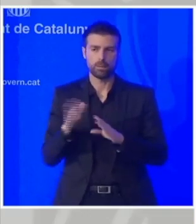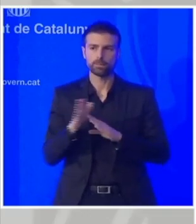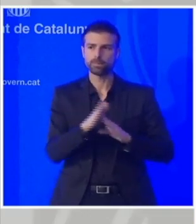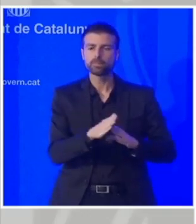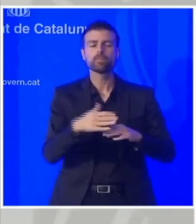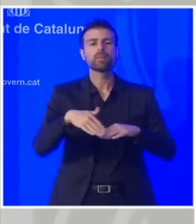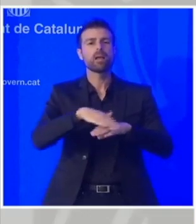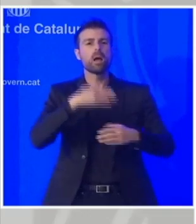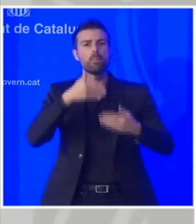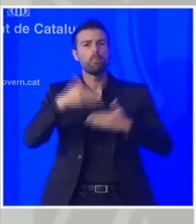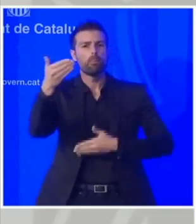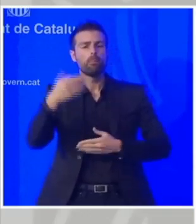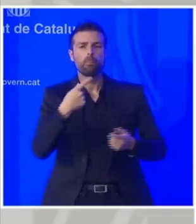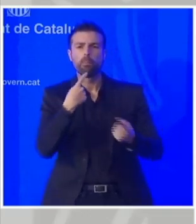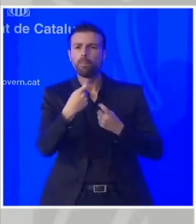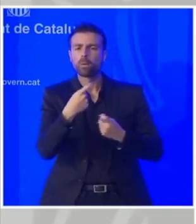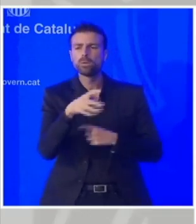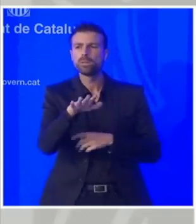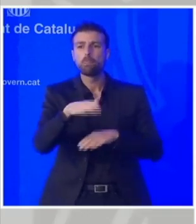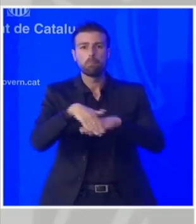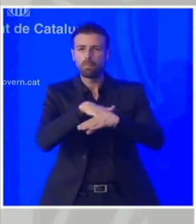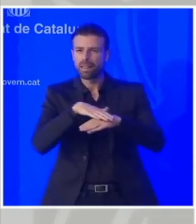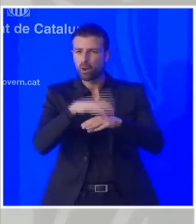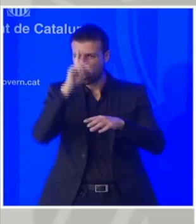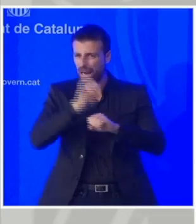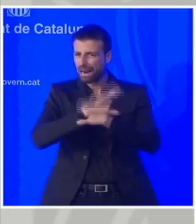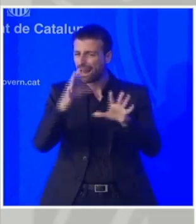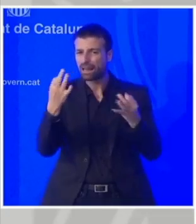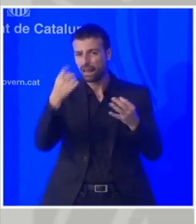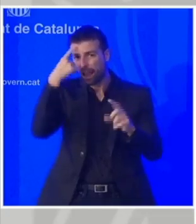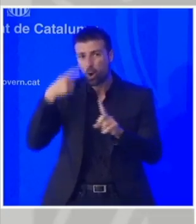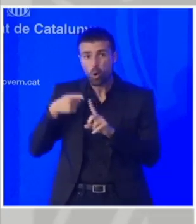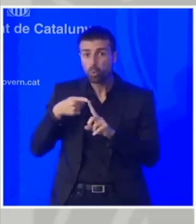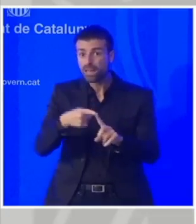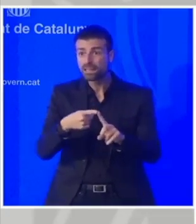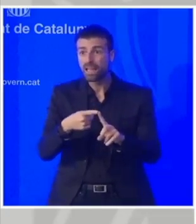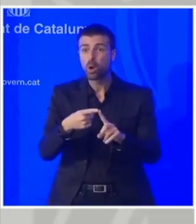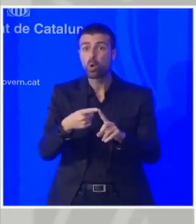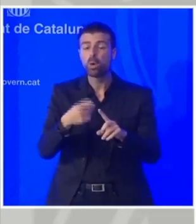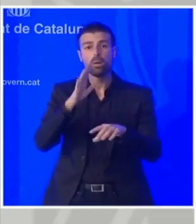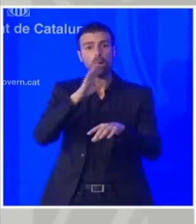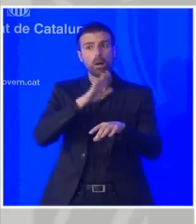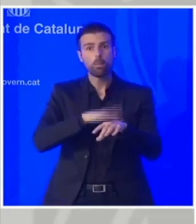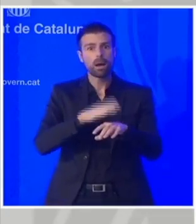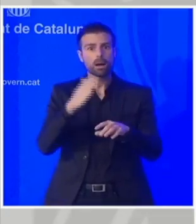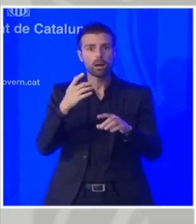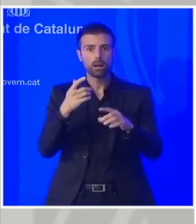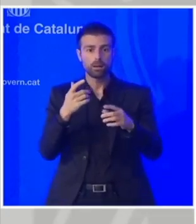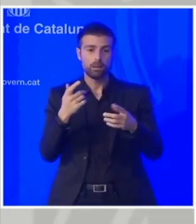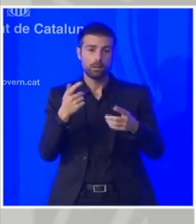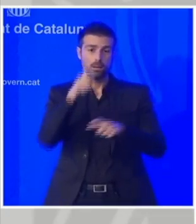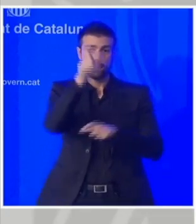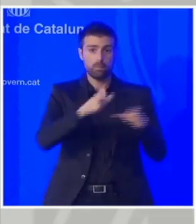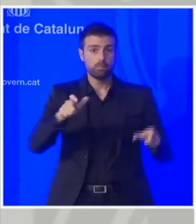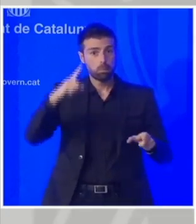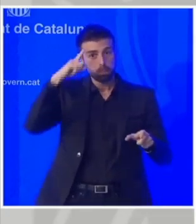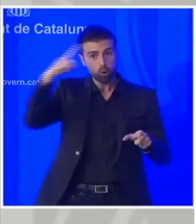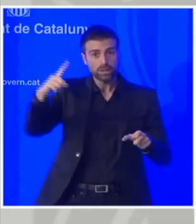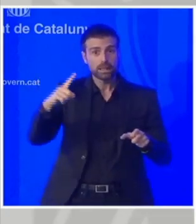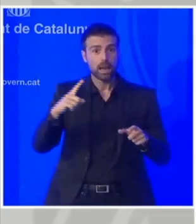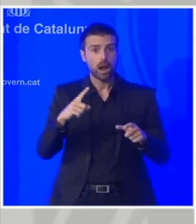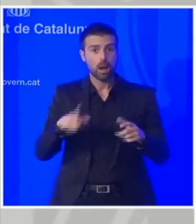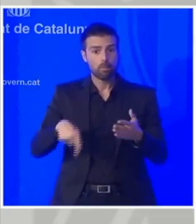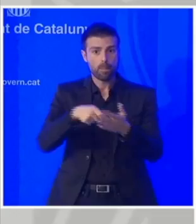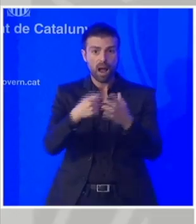Disculpia, el que no m'ha quedat clar és si al final l'objectiu és traslladar-me a algun tipus de complement d'alguna compensació